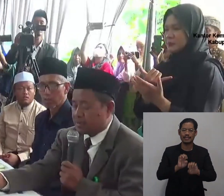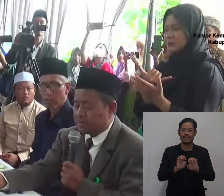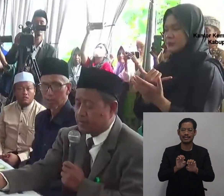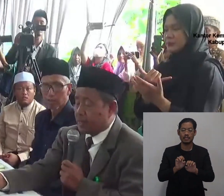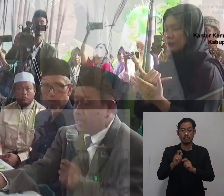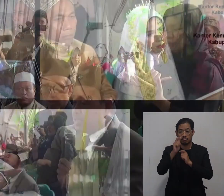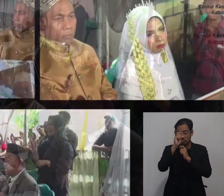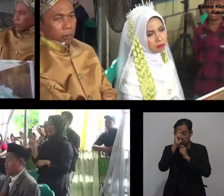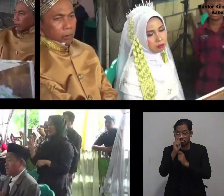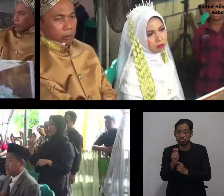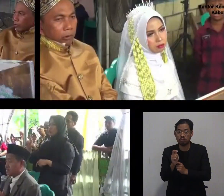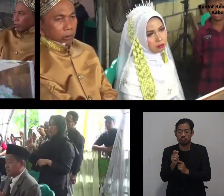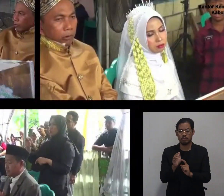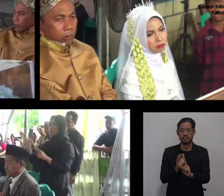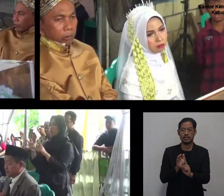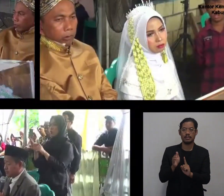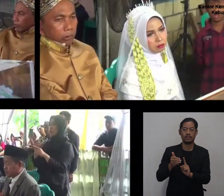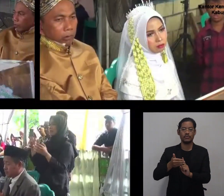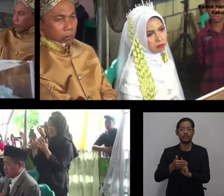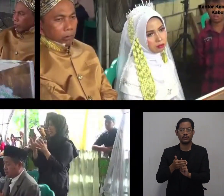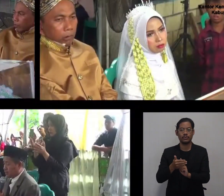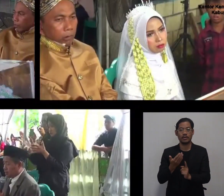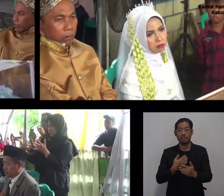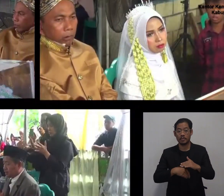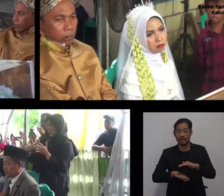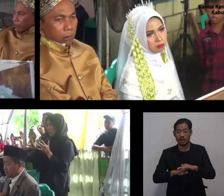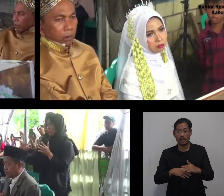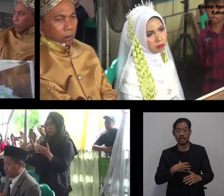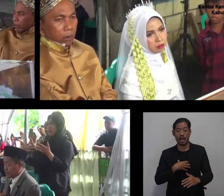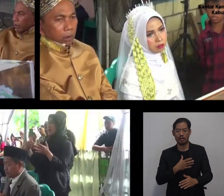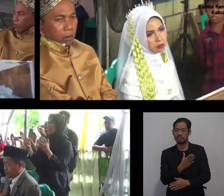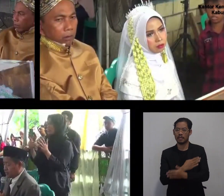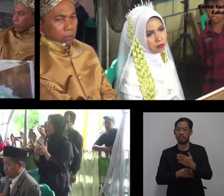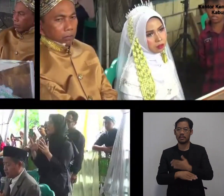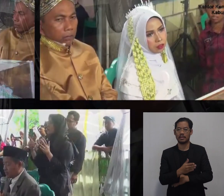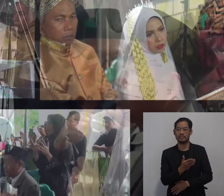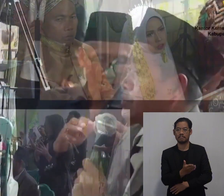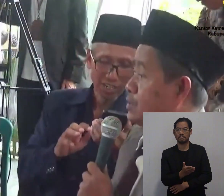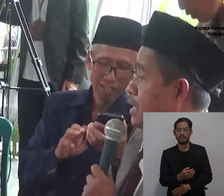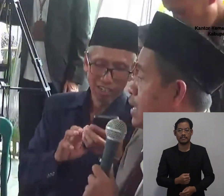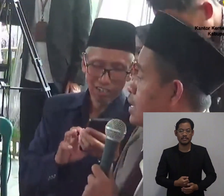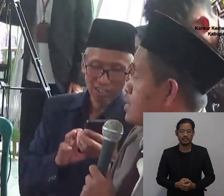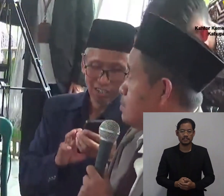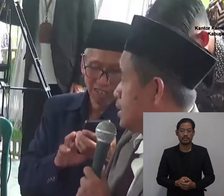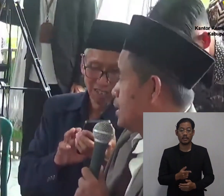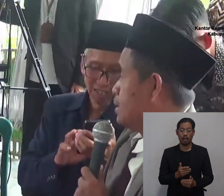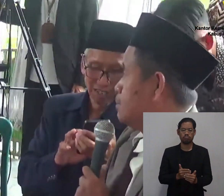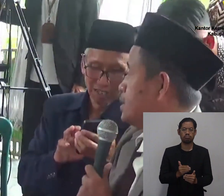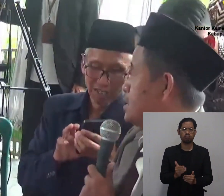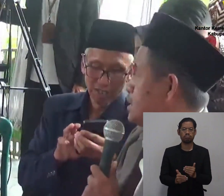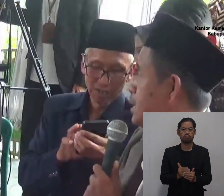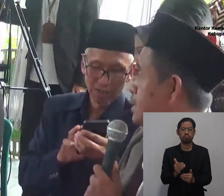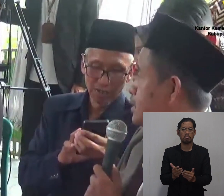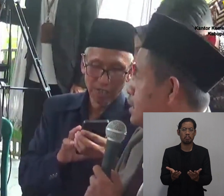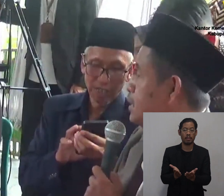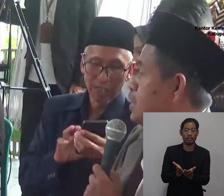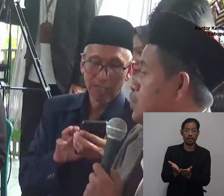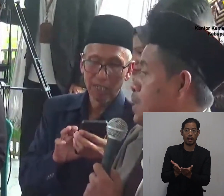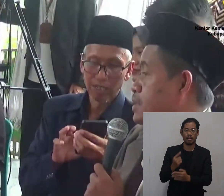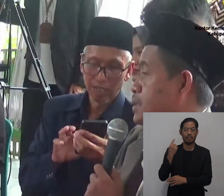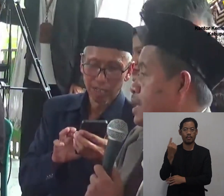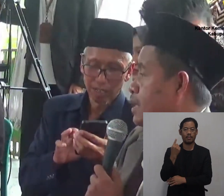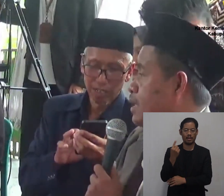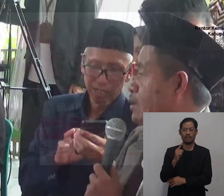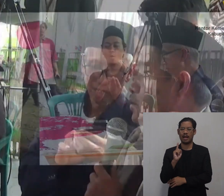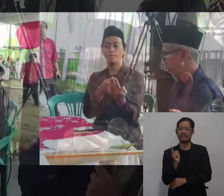evaluasi terhadap penghormatan, perlindungan, dan pemenuhan hak penyandang disabilitas, maka penyelenggara pelayanan publik